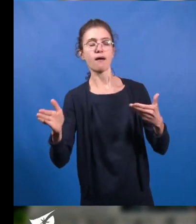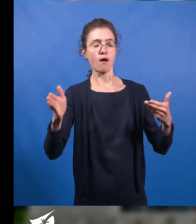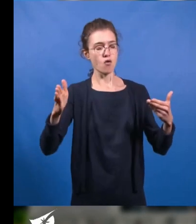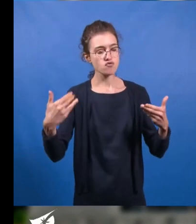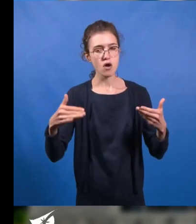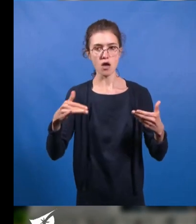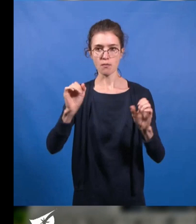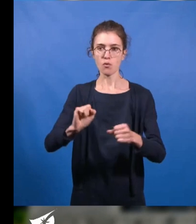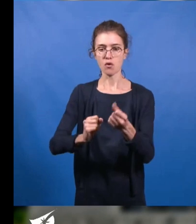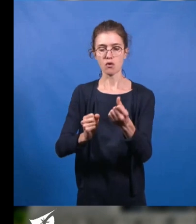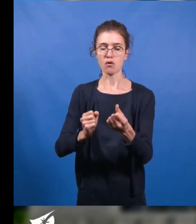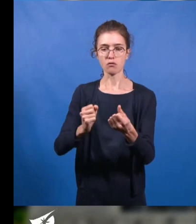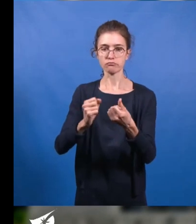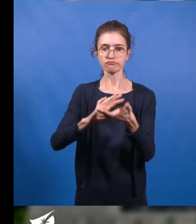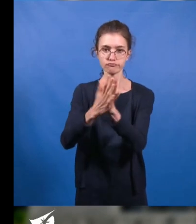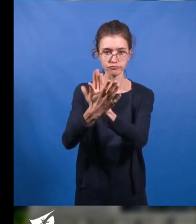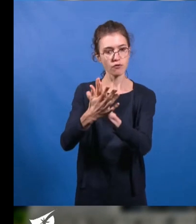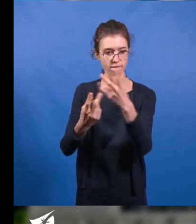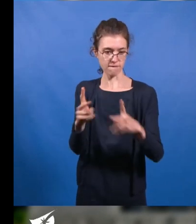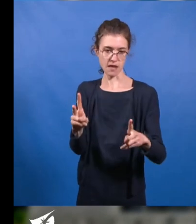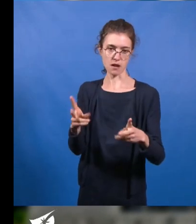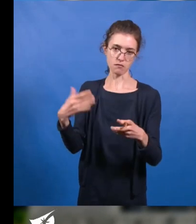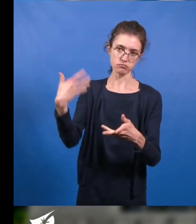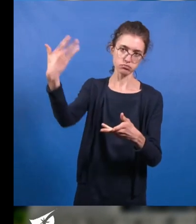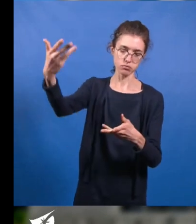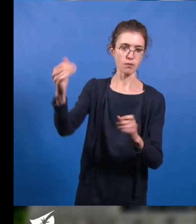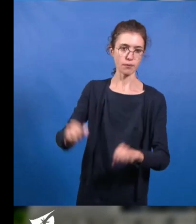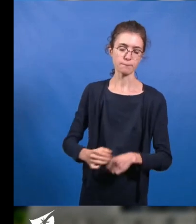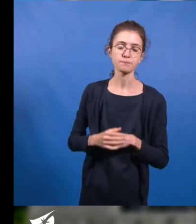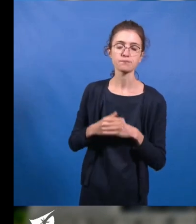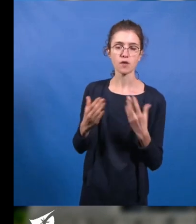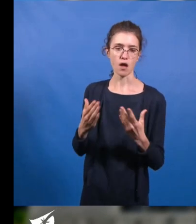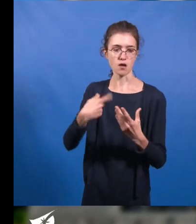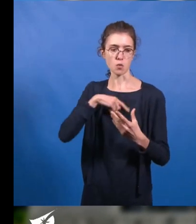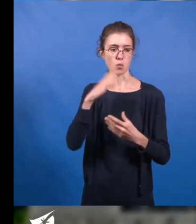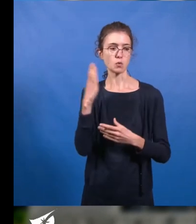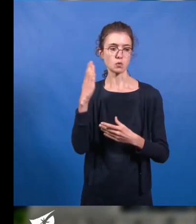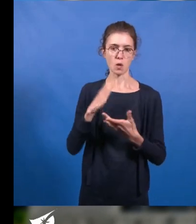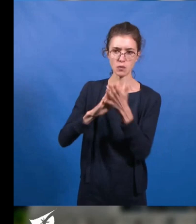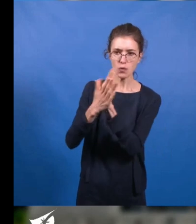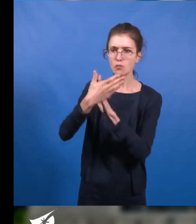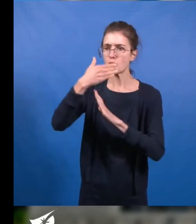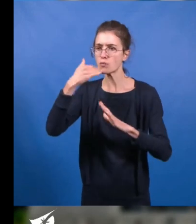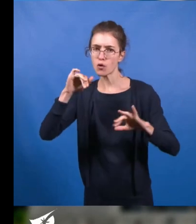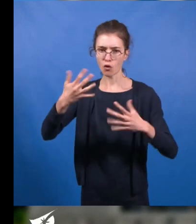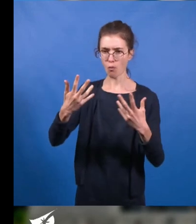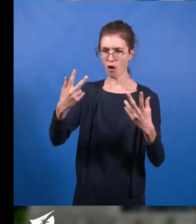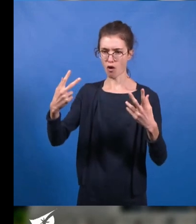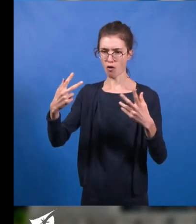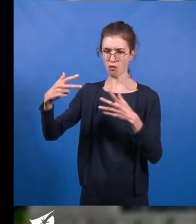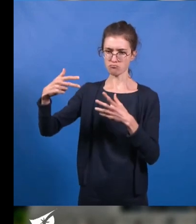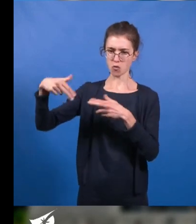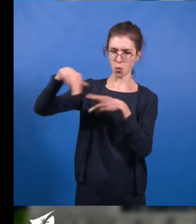saignée infranchissables, il nous semble bon d'envisager à terme l'élaboration de moyens de la traversée. Nous voterons favorablement cette